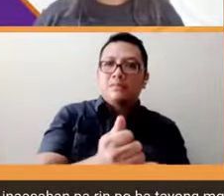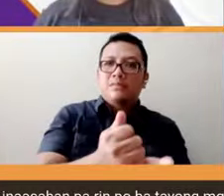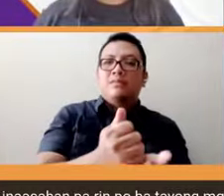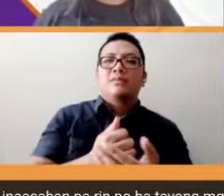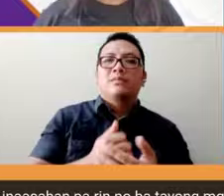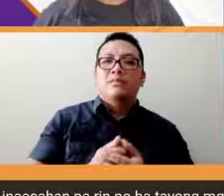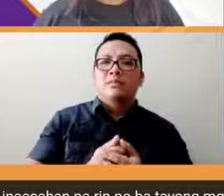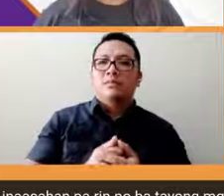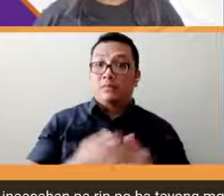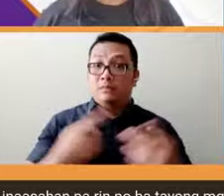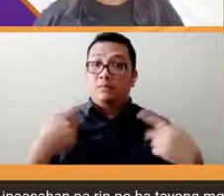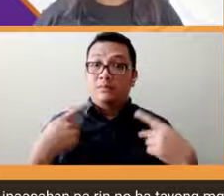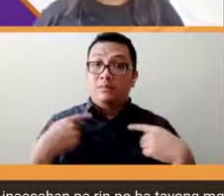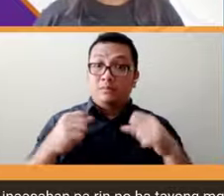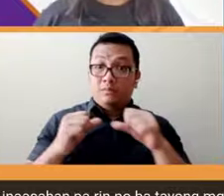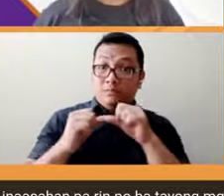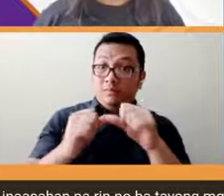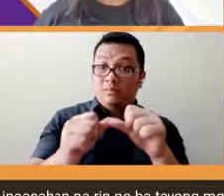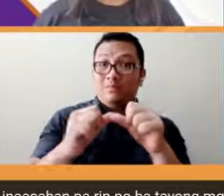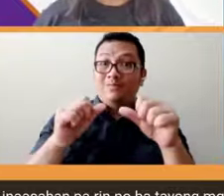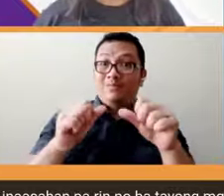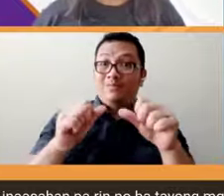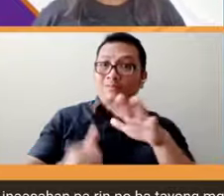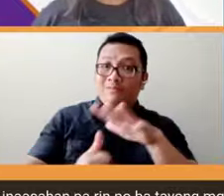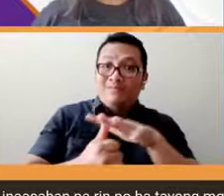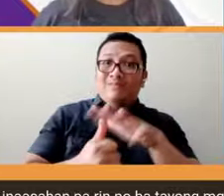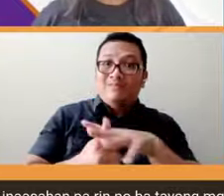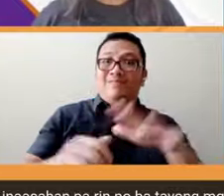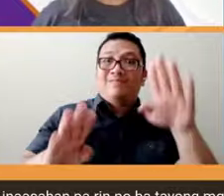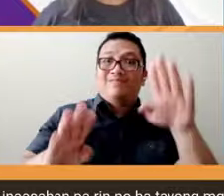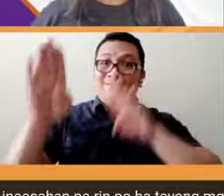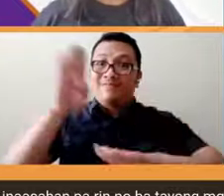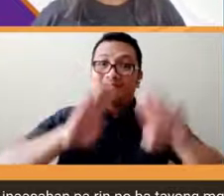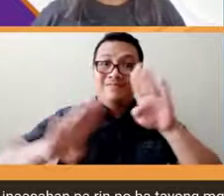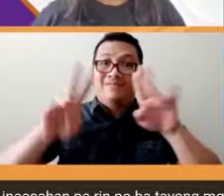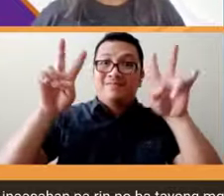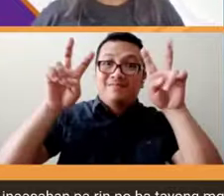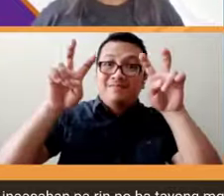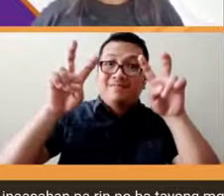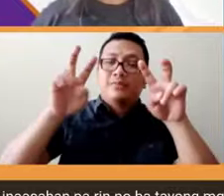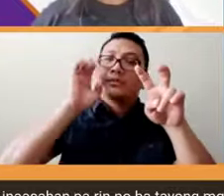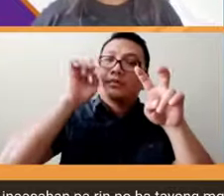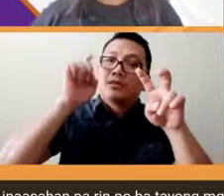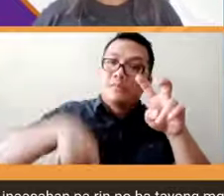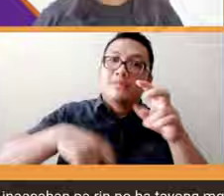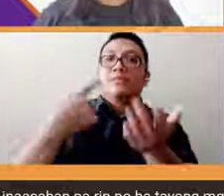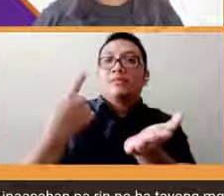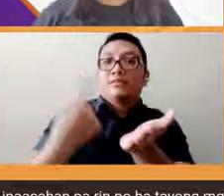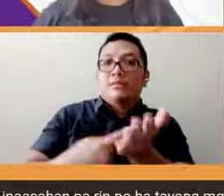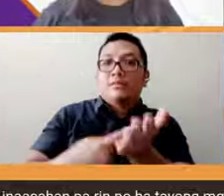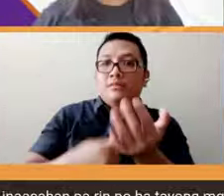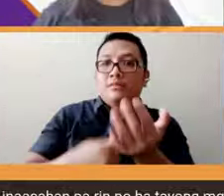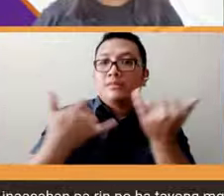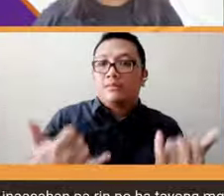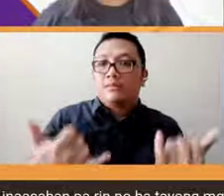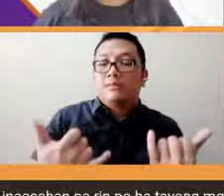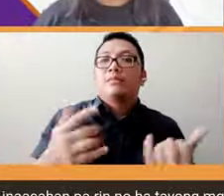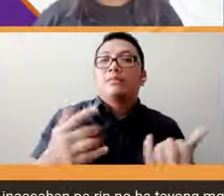mga persistent issues po ba na kailangan pag-usapan ngayon at para mas ma